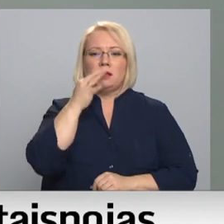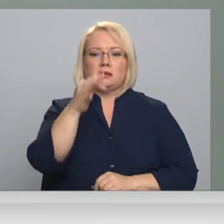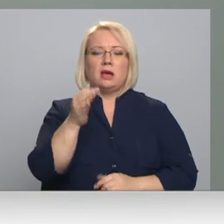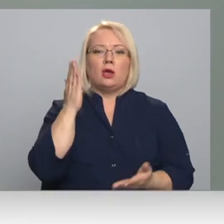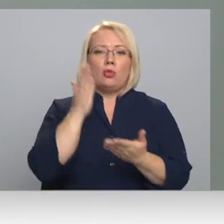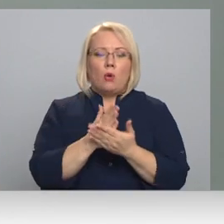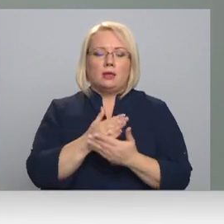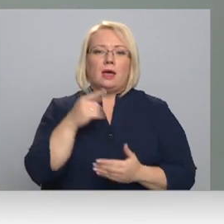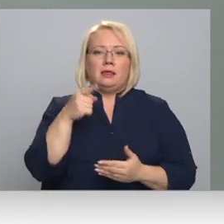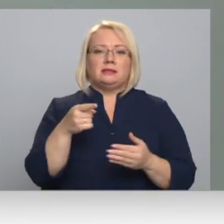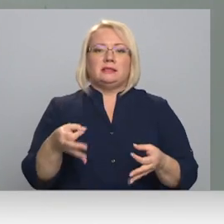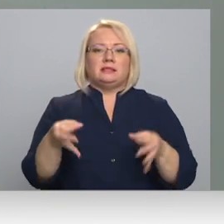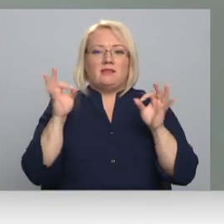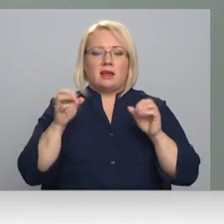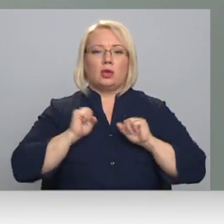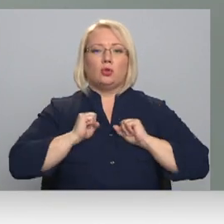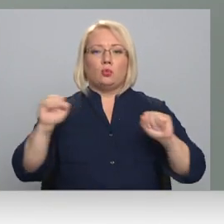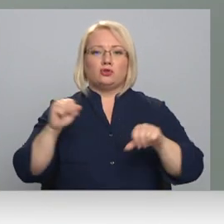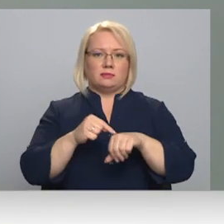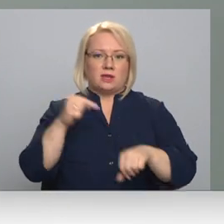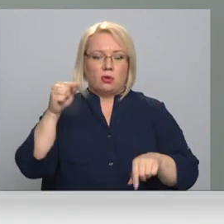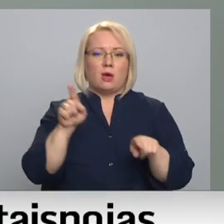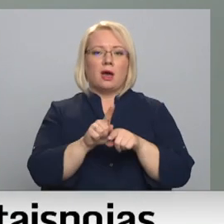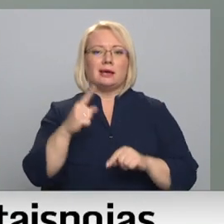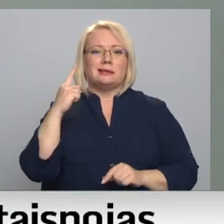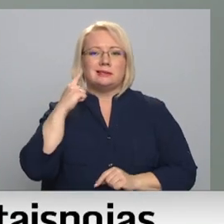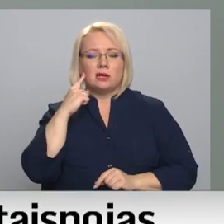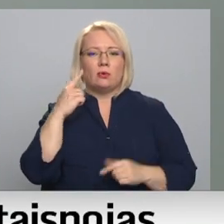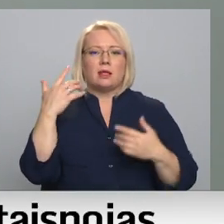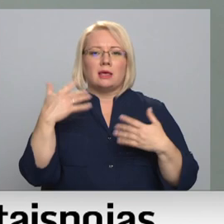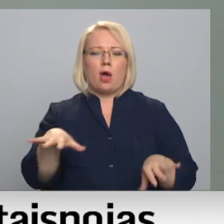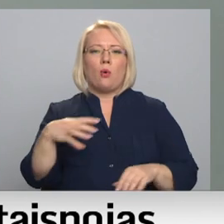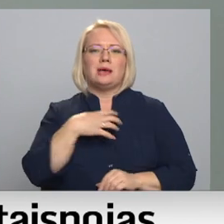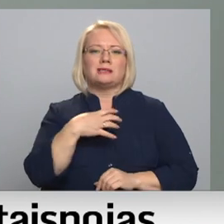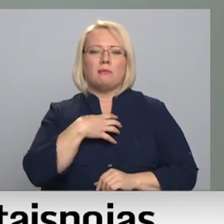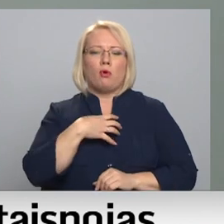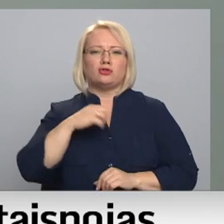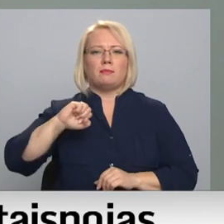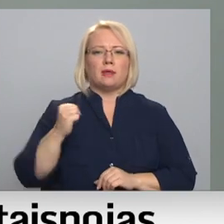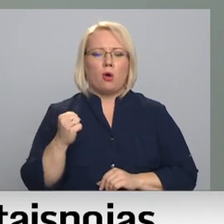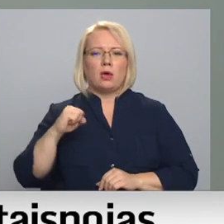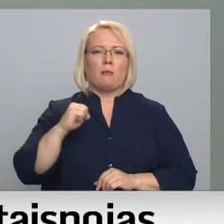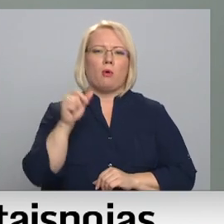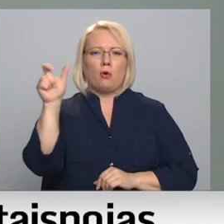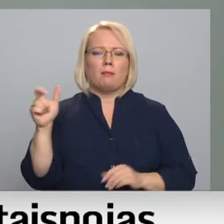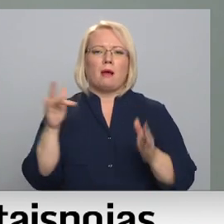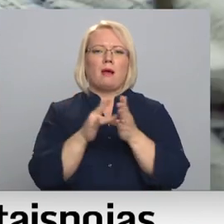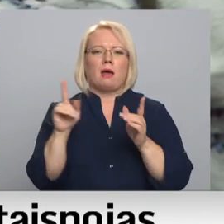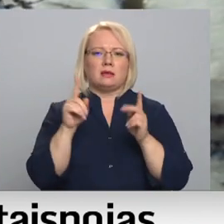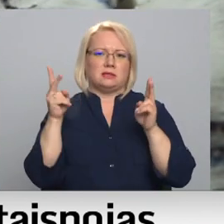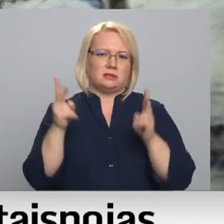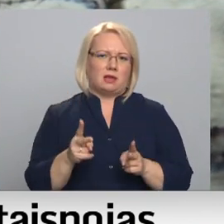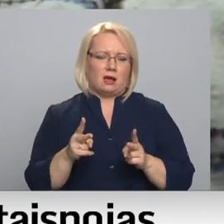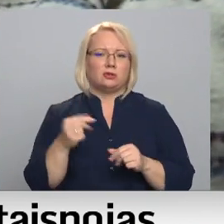svarīgi. Tā drošības sajūta ir. Un arī dzirdot no pārsdavojušiem draugiem un kolēģiem, kāds ir sekas, tas